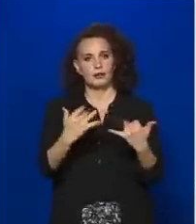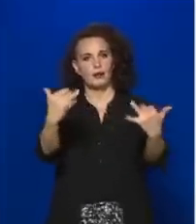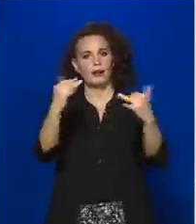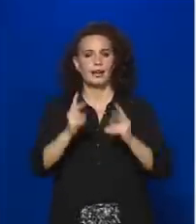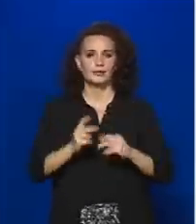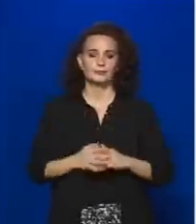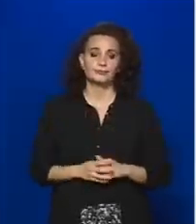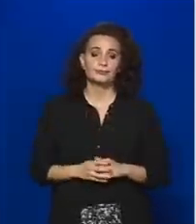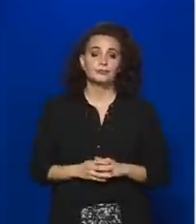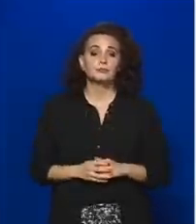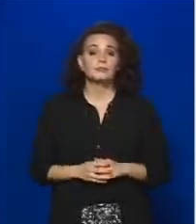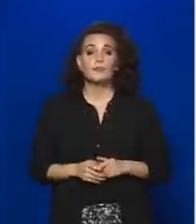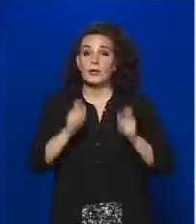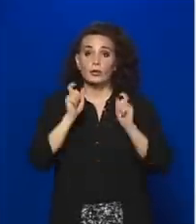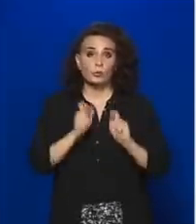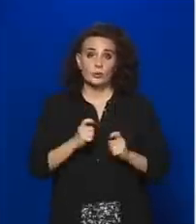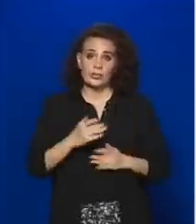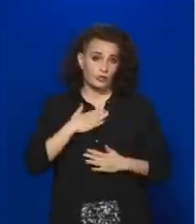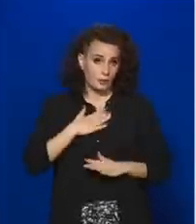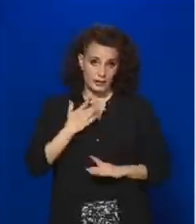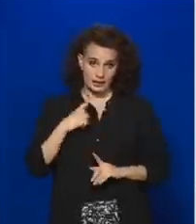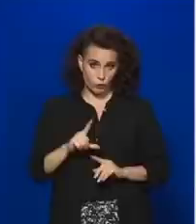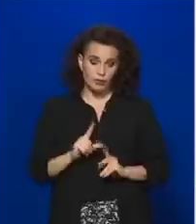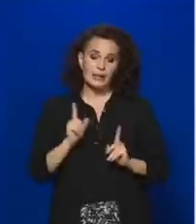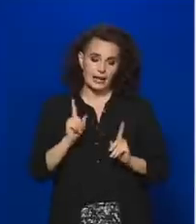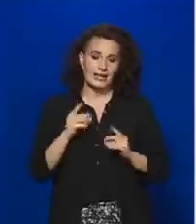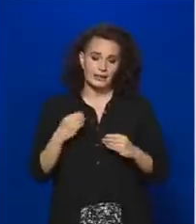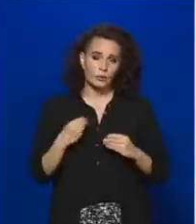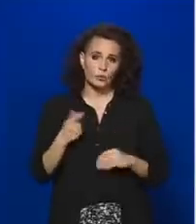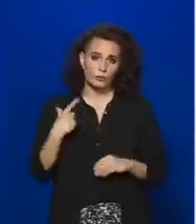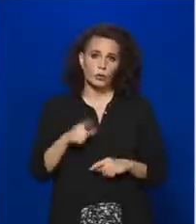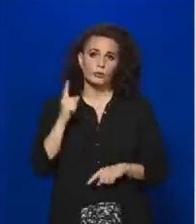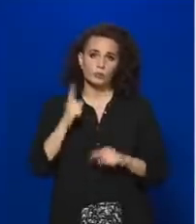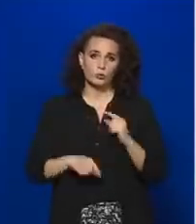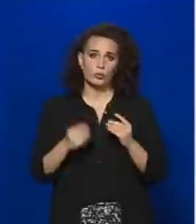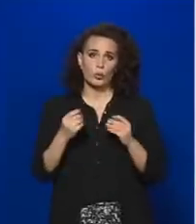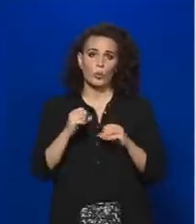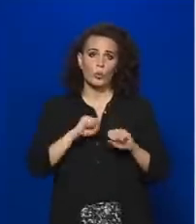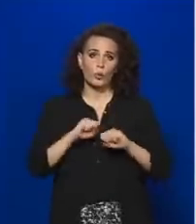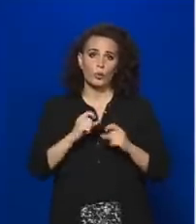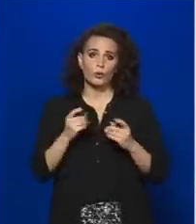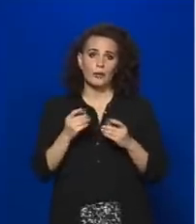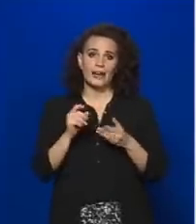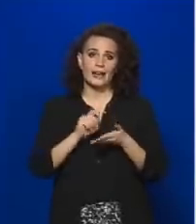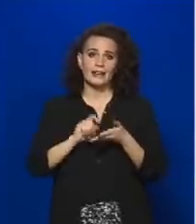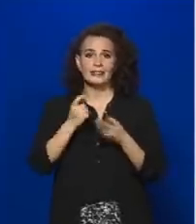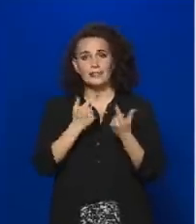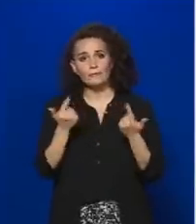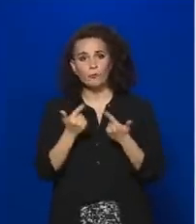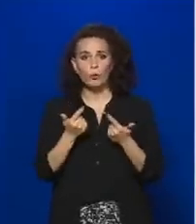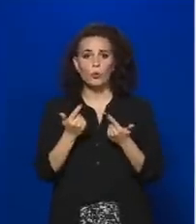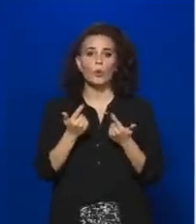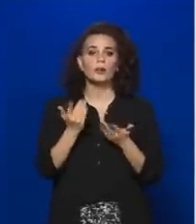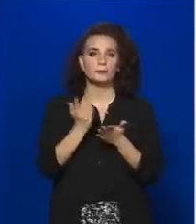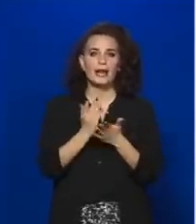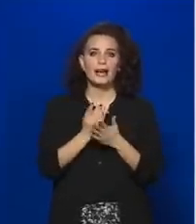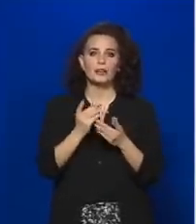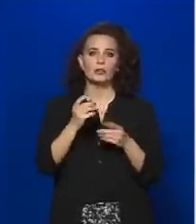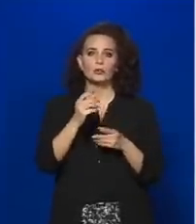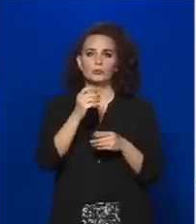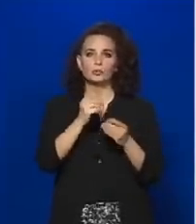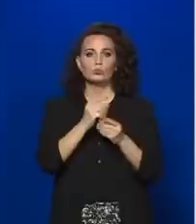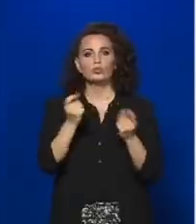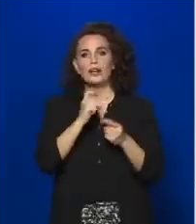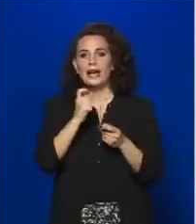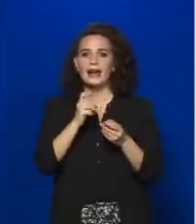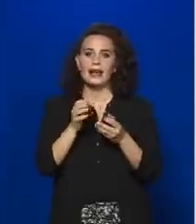döntés nem is a miénk volt, de indokolt volt, hiszen az utolsó kormányinfó már az újságírók is inkább mikrofon nélkül kérdeztek, ami